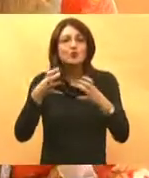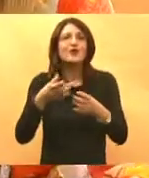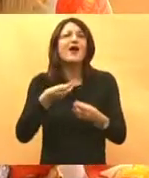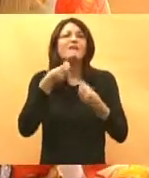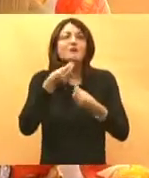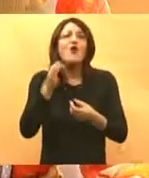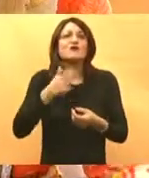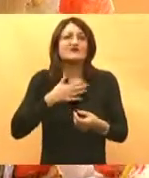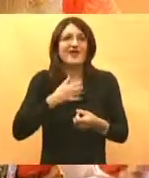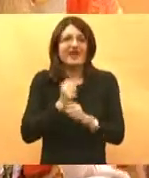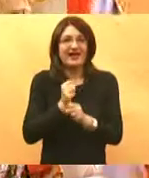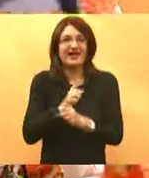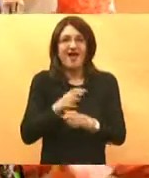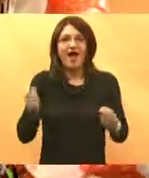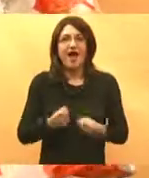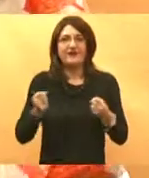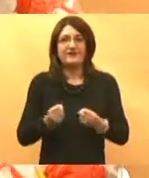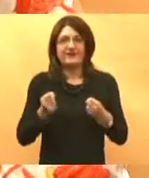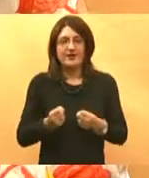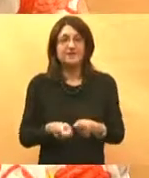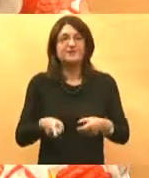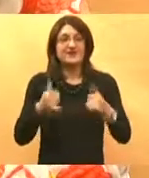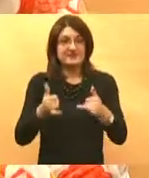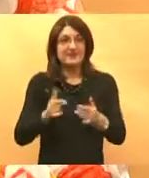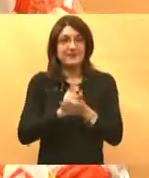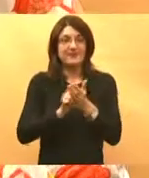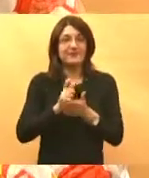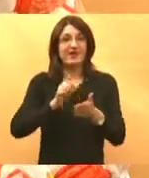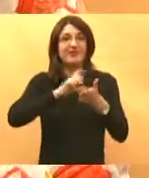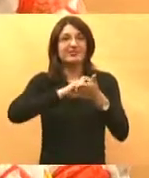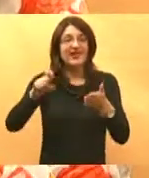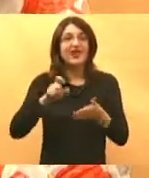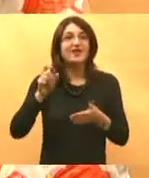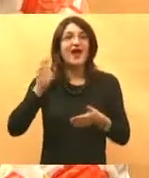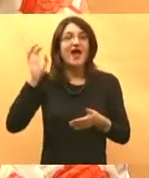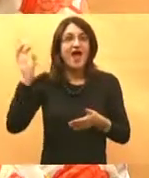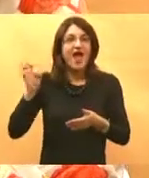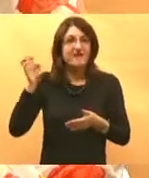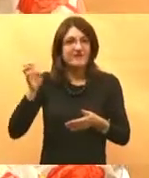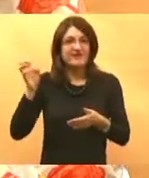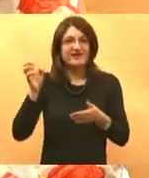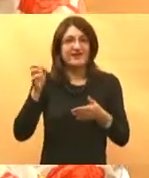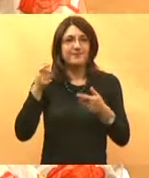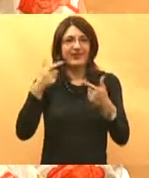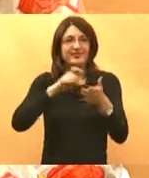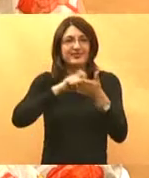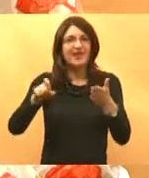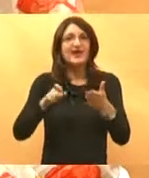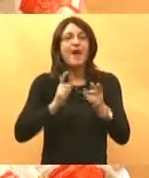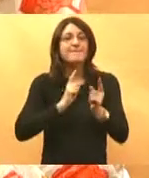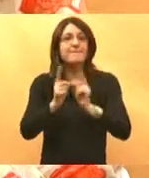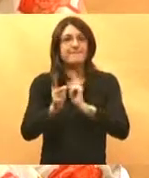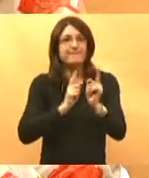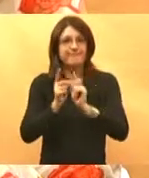aktivnosti. Vi svi znate da smo u tjednu, evropskom tjednu mobilnosti. Nemojte zaboraviti